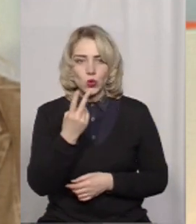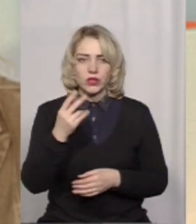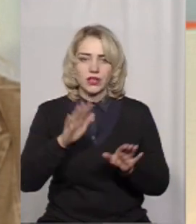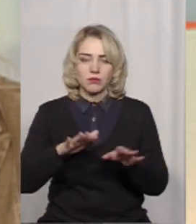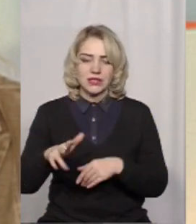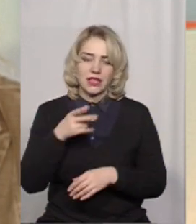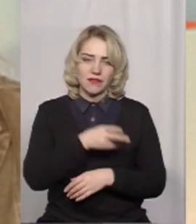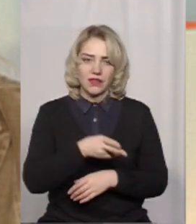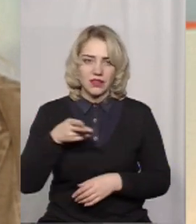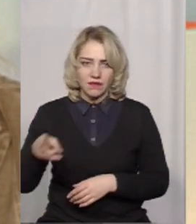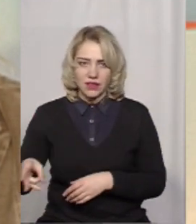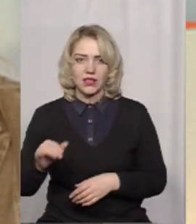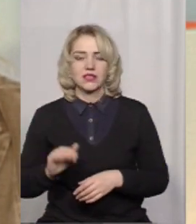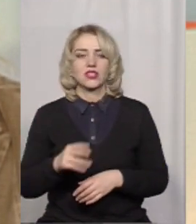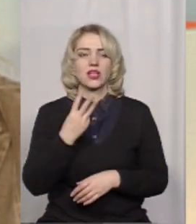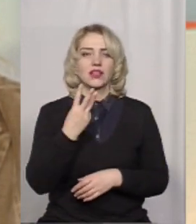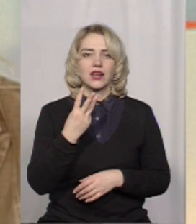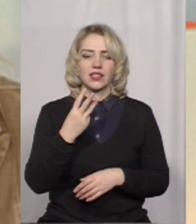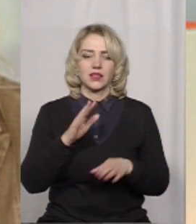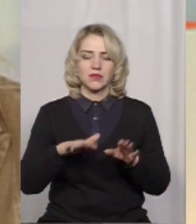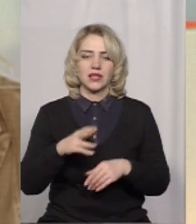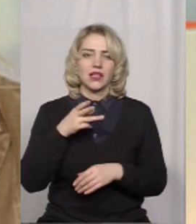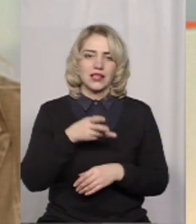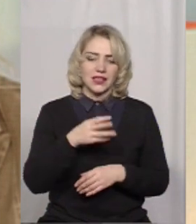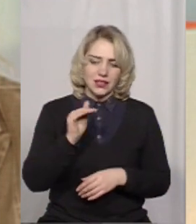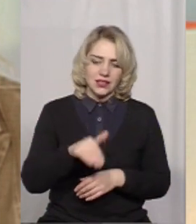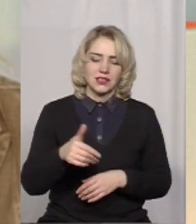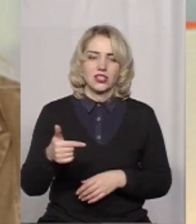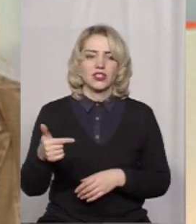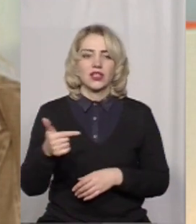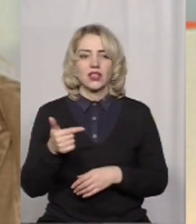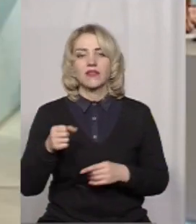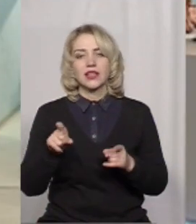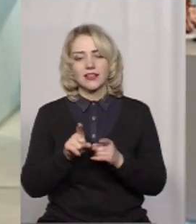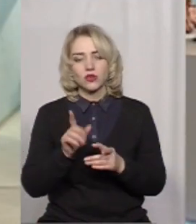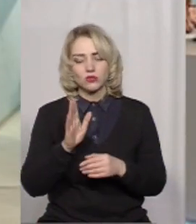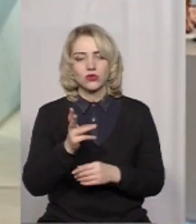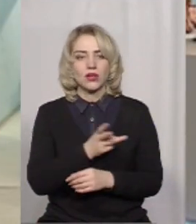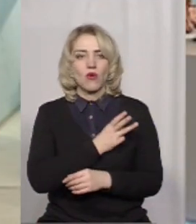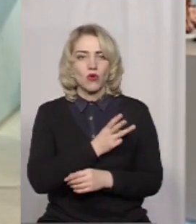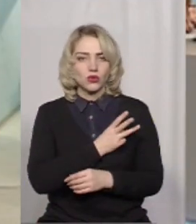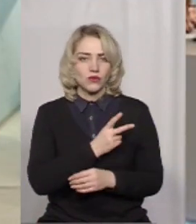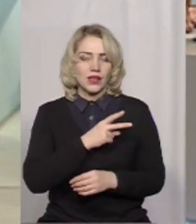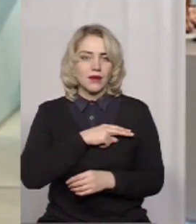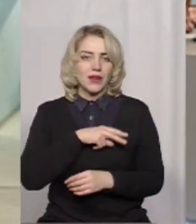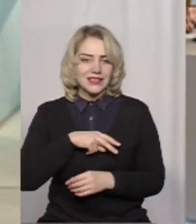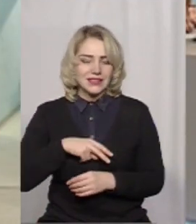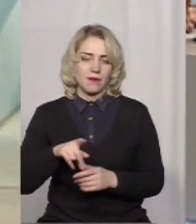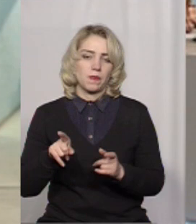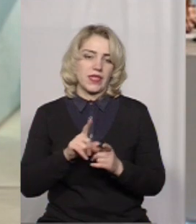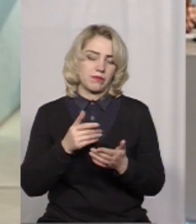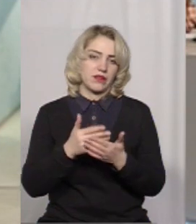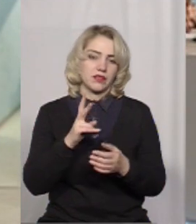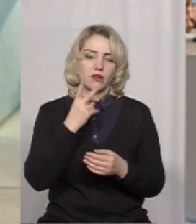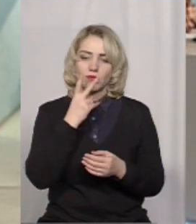по 2 тисячі гривень. 3 треті місця по тисячі гривень. І також в нас будуть захочувальні призи. Тобто ті роботи, які будемо